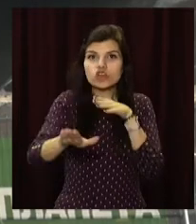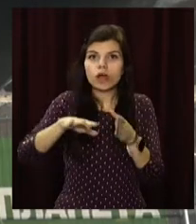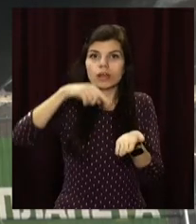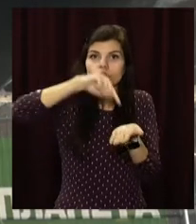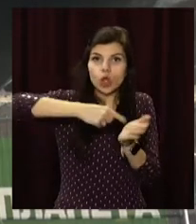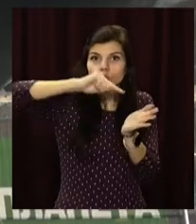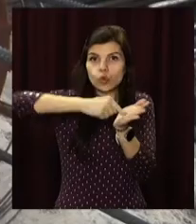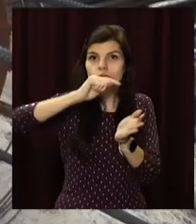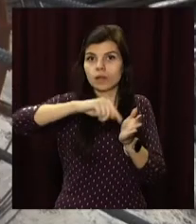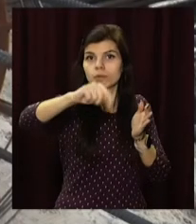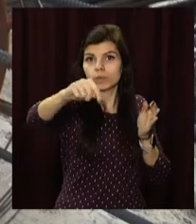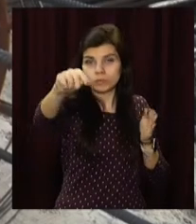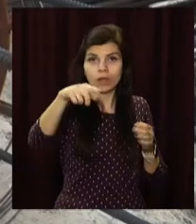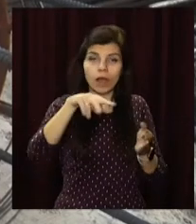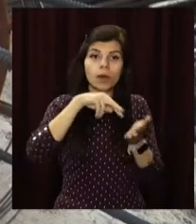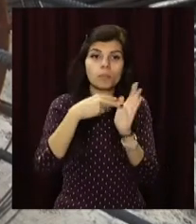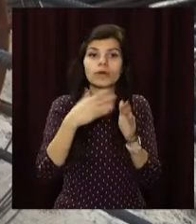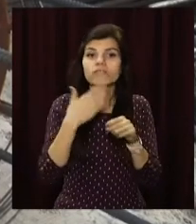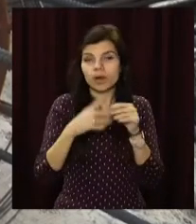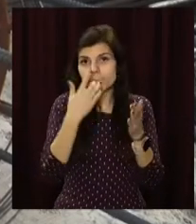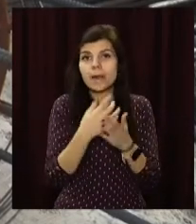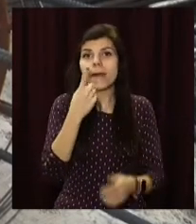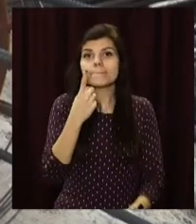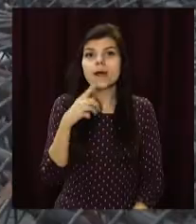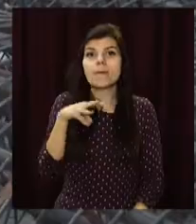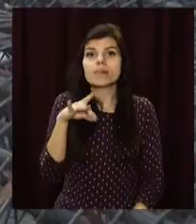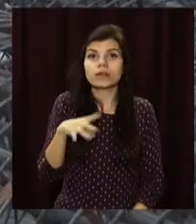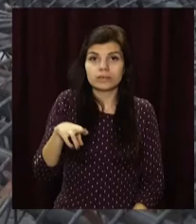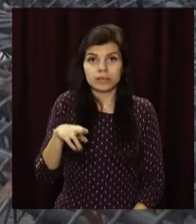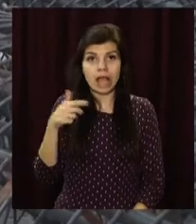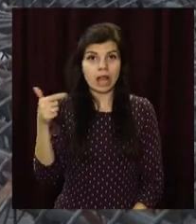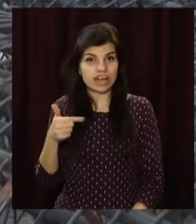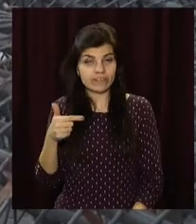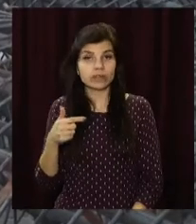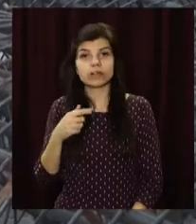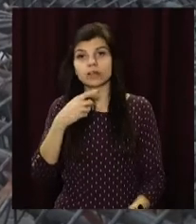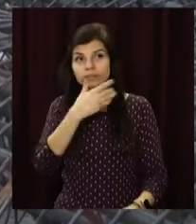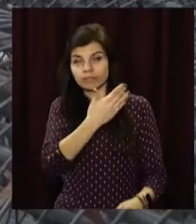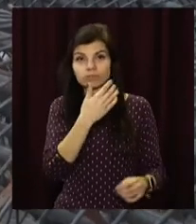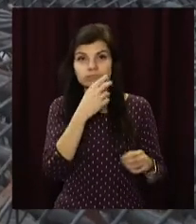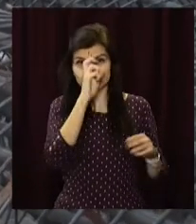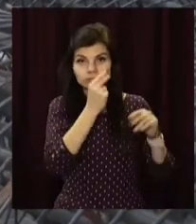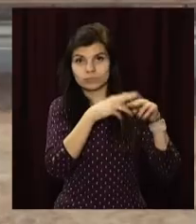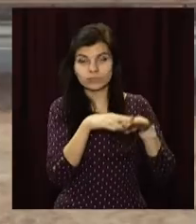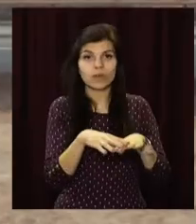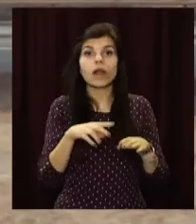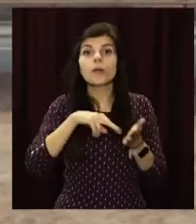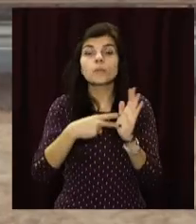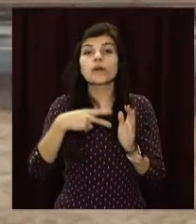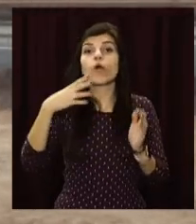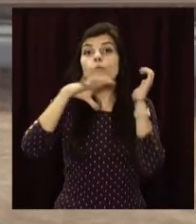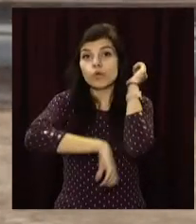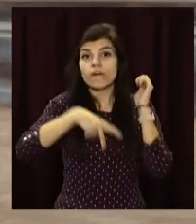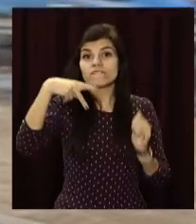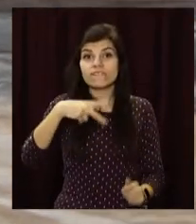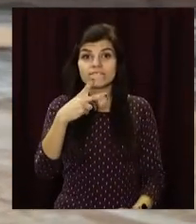На будівництво всієї магістралі планують витратити понад мільярд гривень з держбюджету. Завершити нову трасу планують вже до кінця 2023